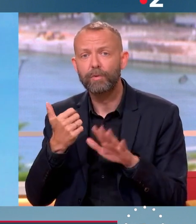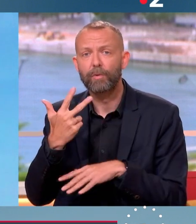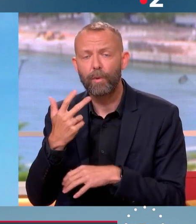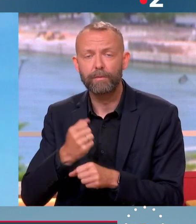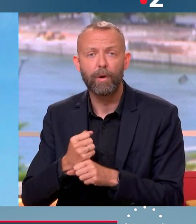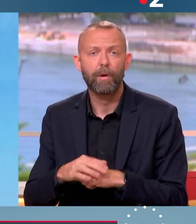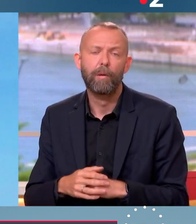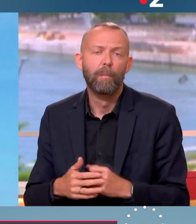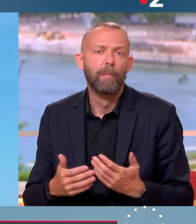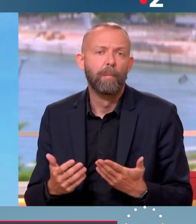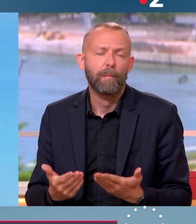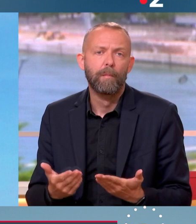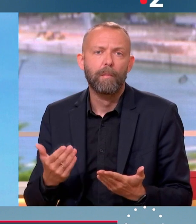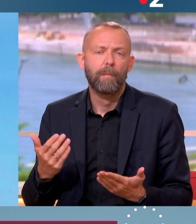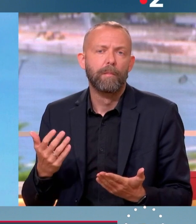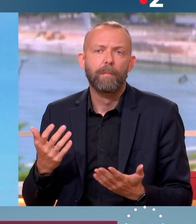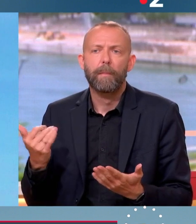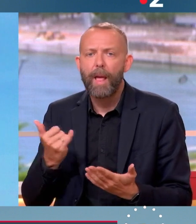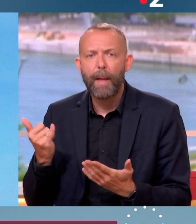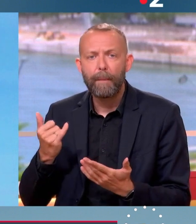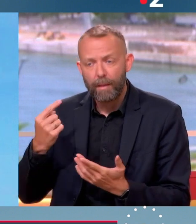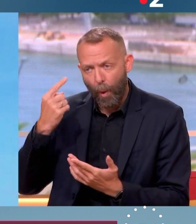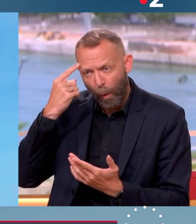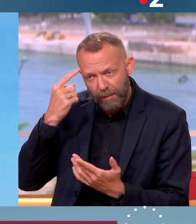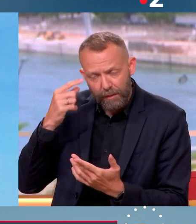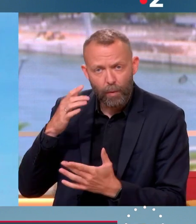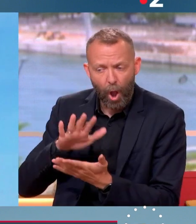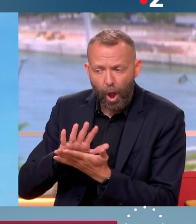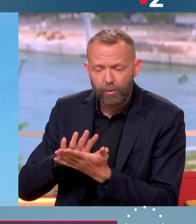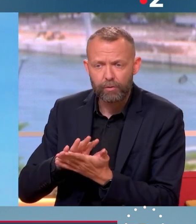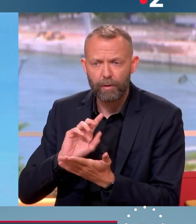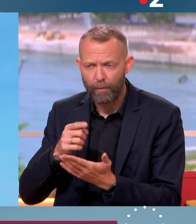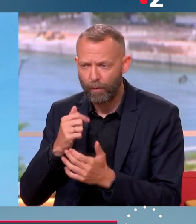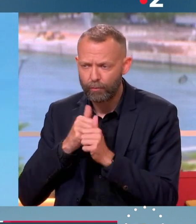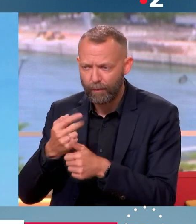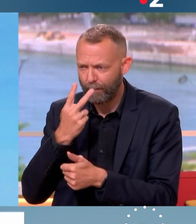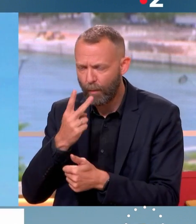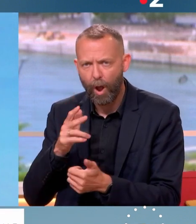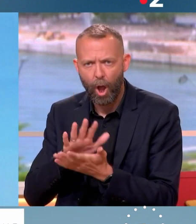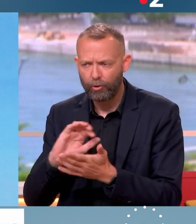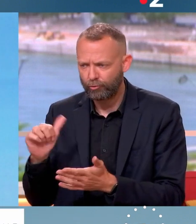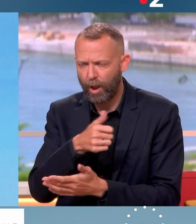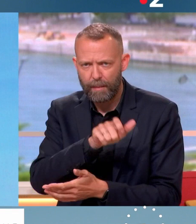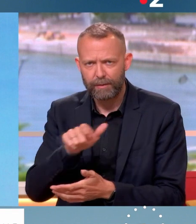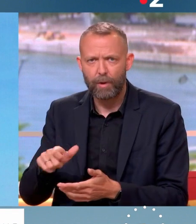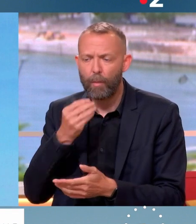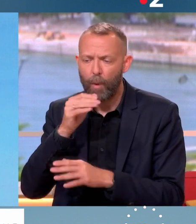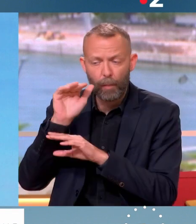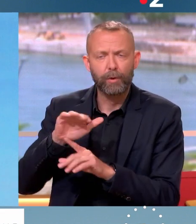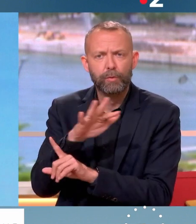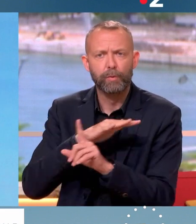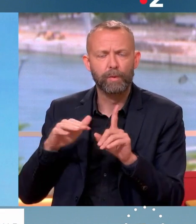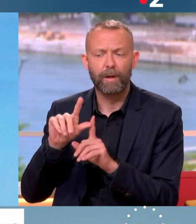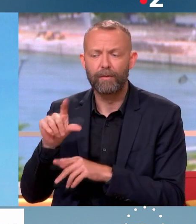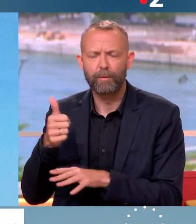Et donc, ne faisons pas une obsession sur l'âge et regardons les situations individuelles. Je crois qu'une bonne protection sociale au XXIe siècle, c'est une